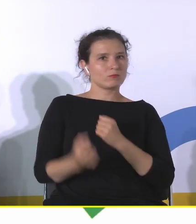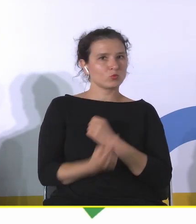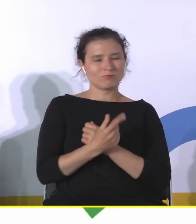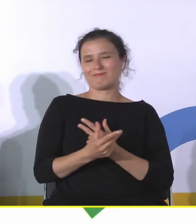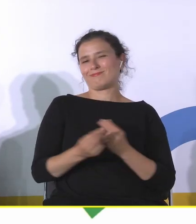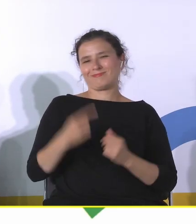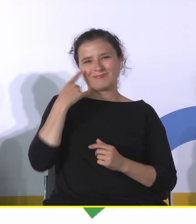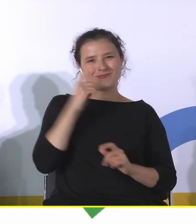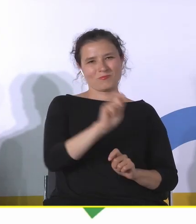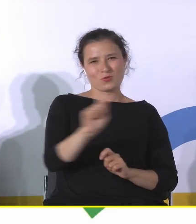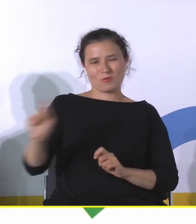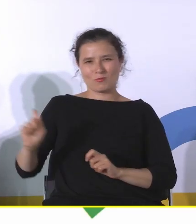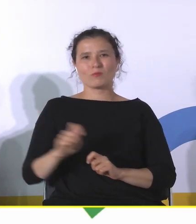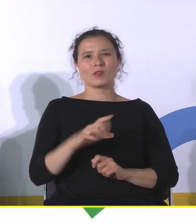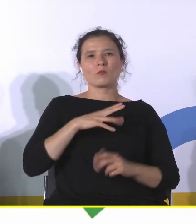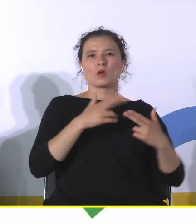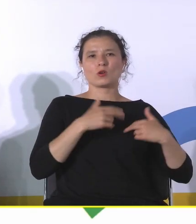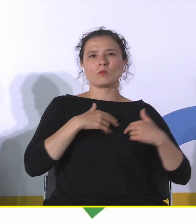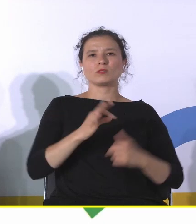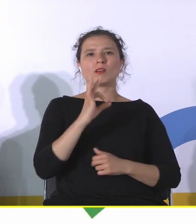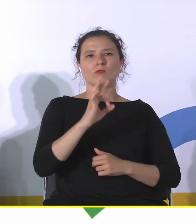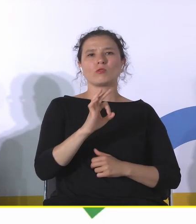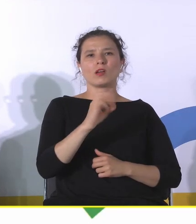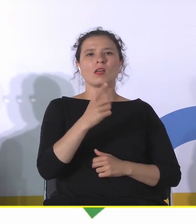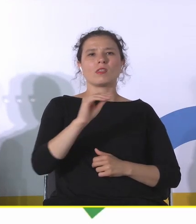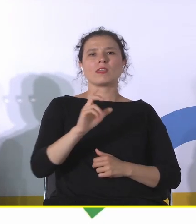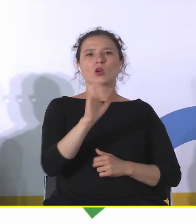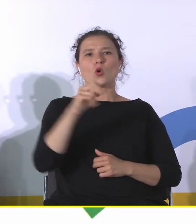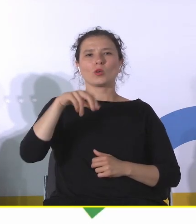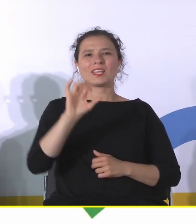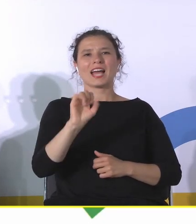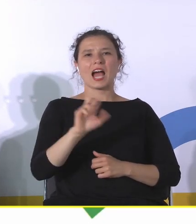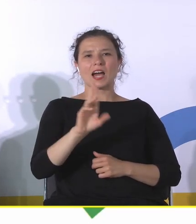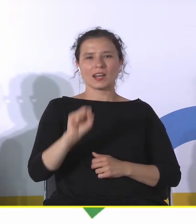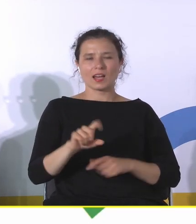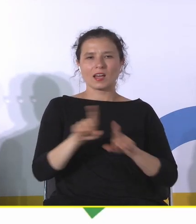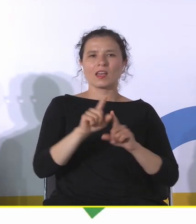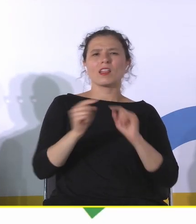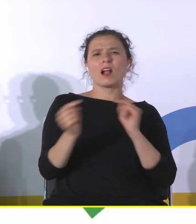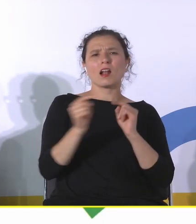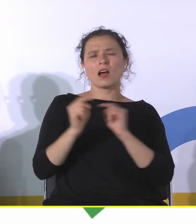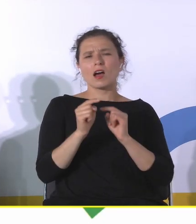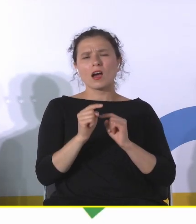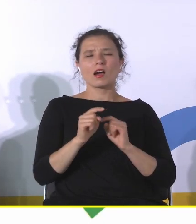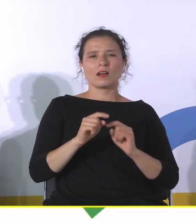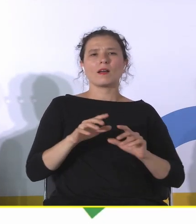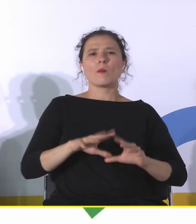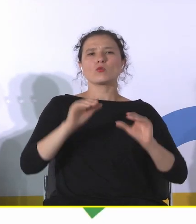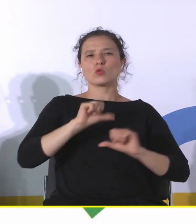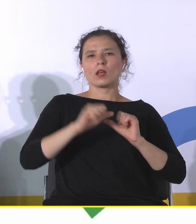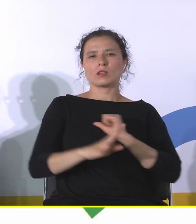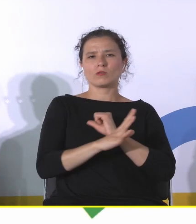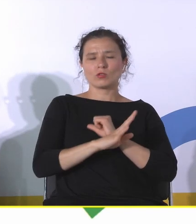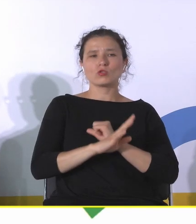komisji Javiera Pereza de Cuellara i obradach z początku lat 90., gdzie uznano już kulturę za